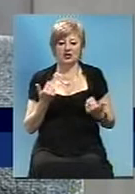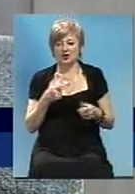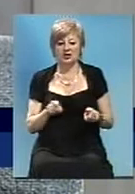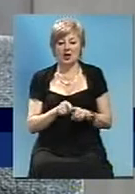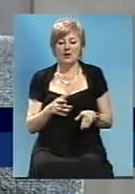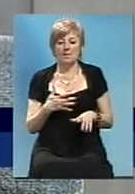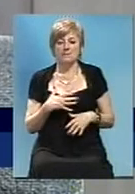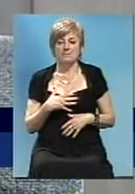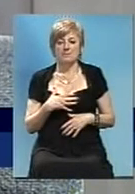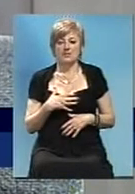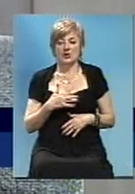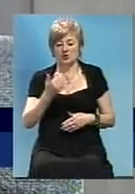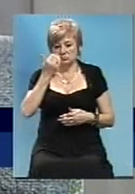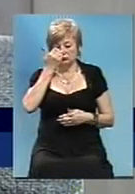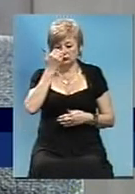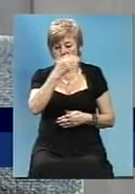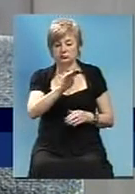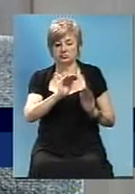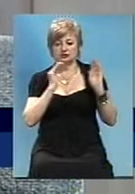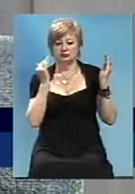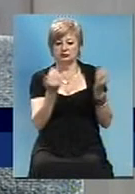вы какой-то отшип вообще?